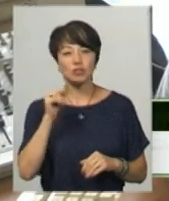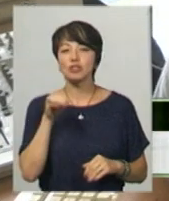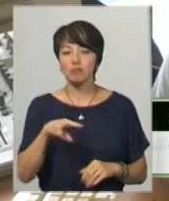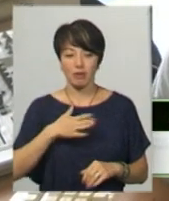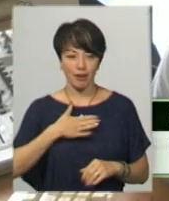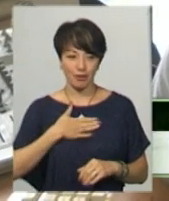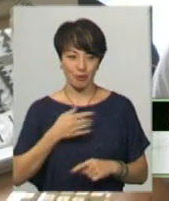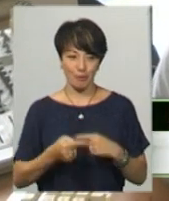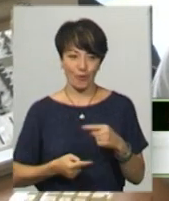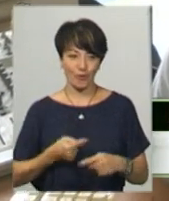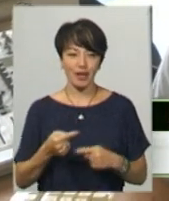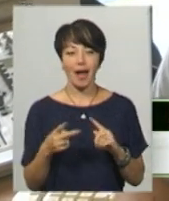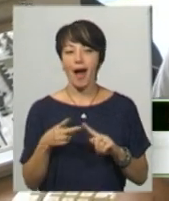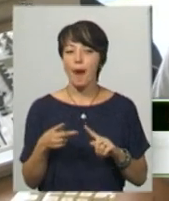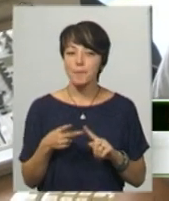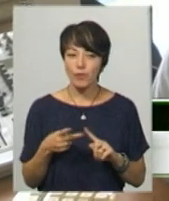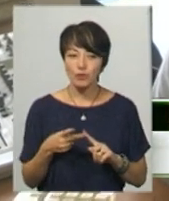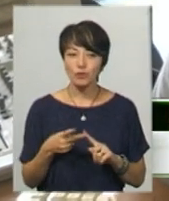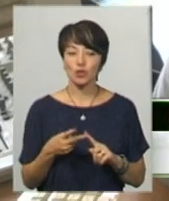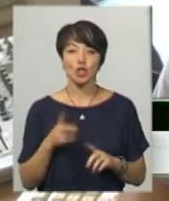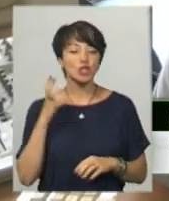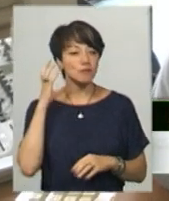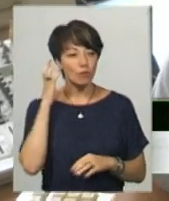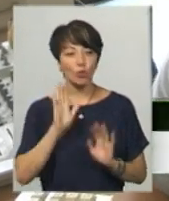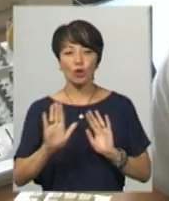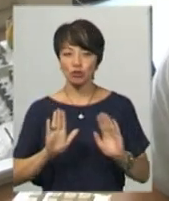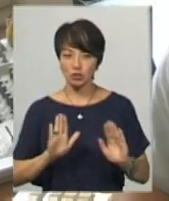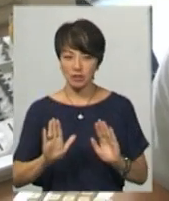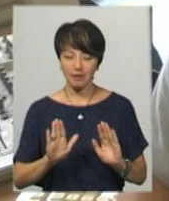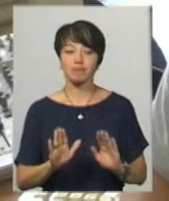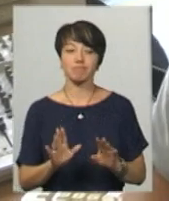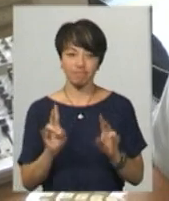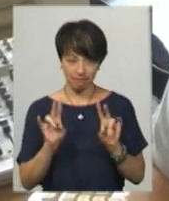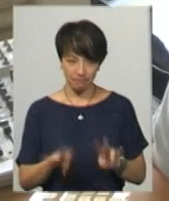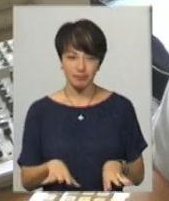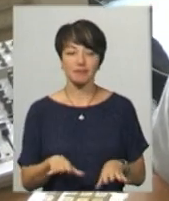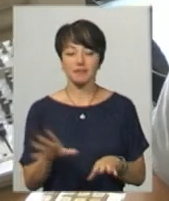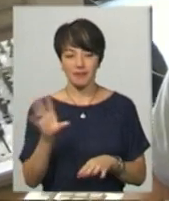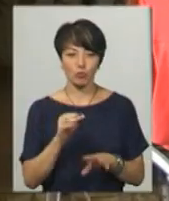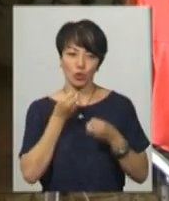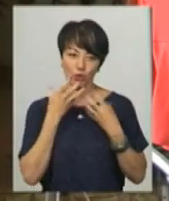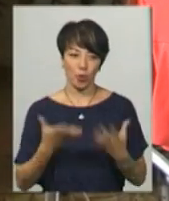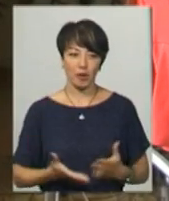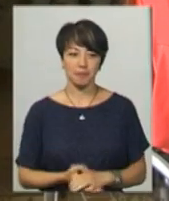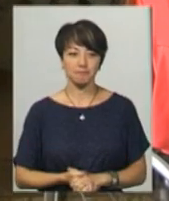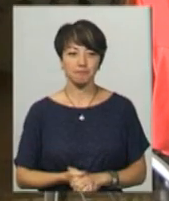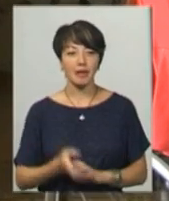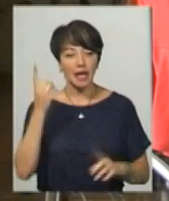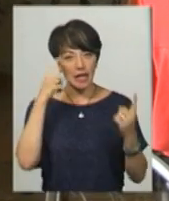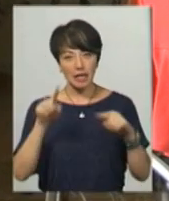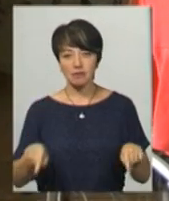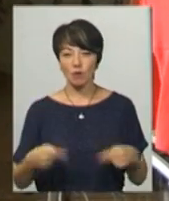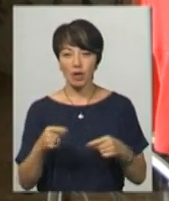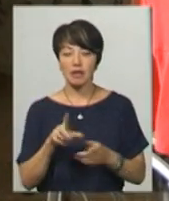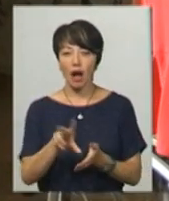покоління, а по-друге, ще зукорежисер на місці. Думаю, все буде добре». Ідея створити